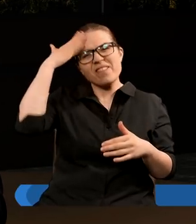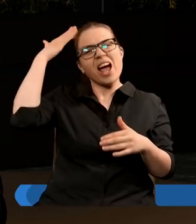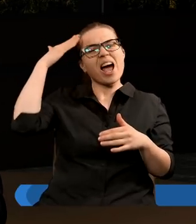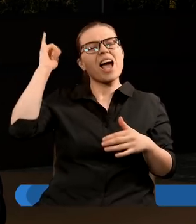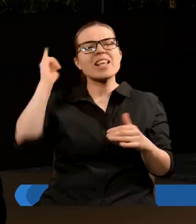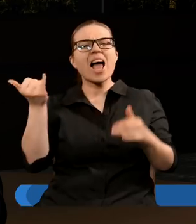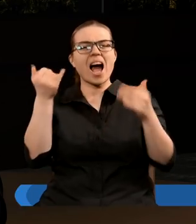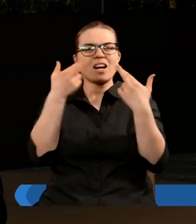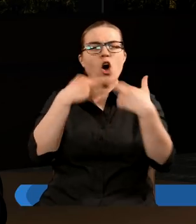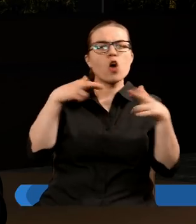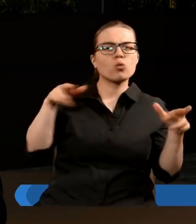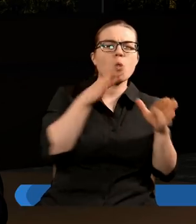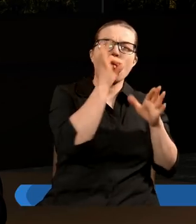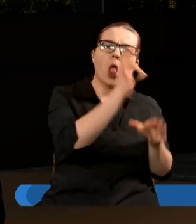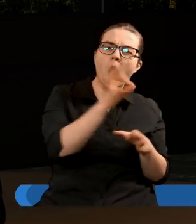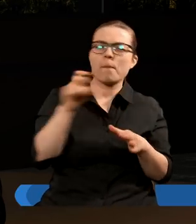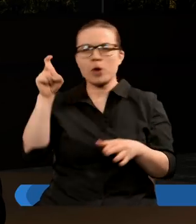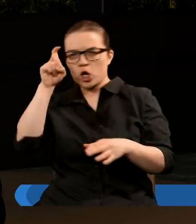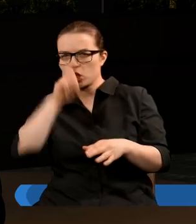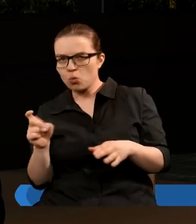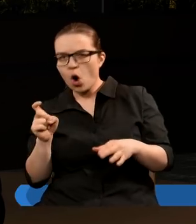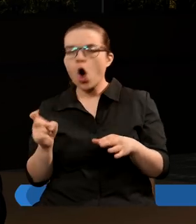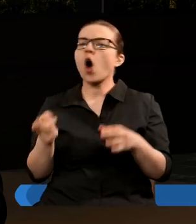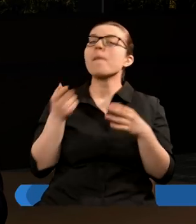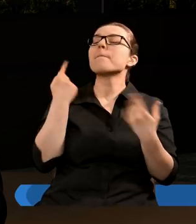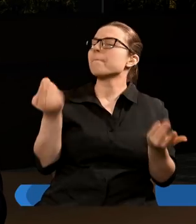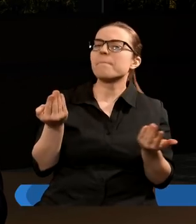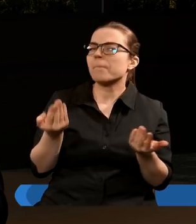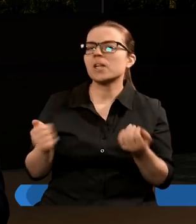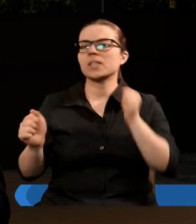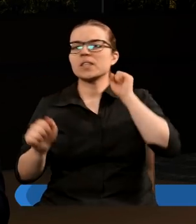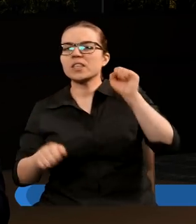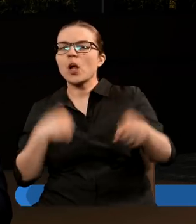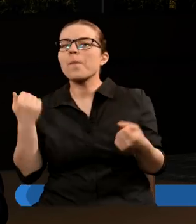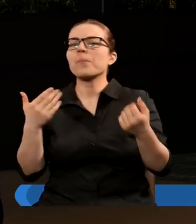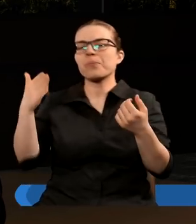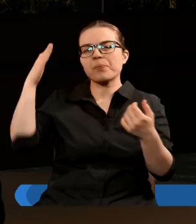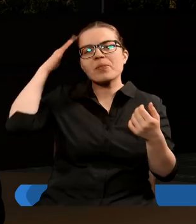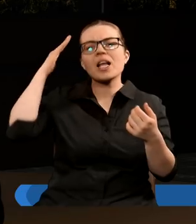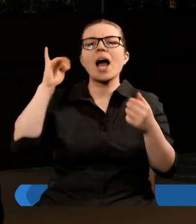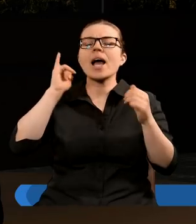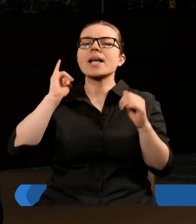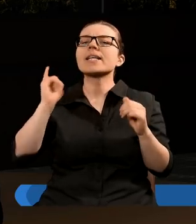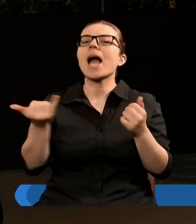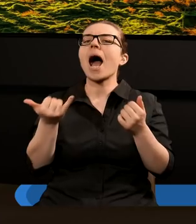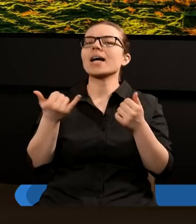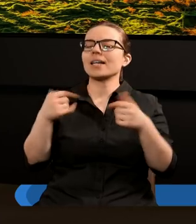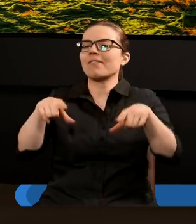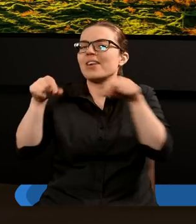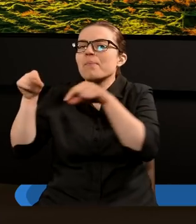ostateczny, po pierwsze, żeby to nas nie zaskoczyło, po drugie, żebyśmy wiedzieli w jaki sposób mamy na to wszystko reagować.